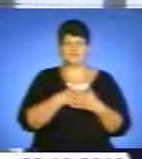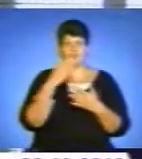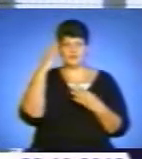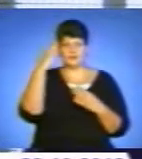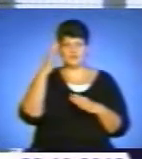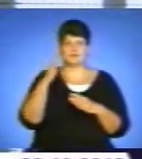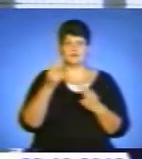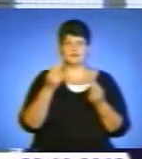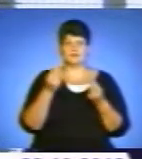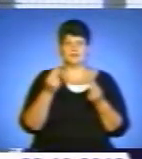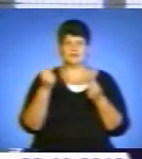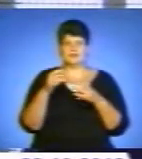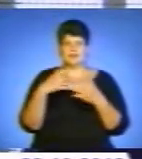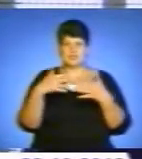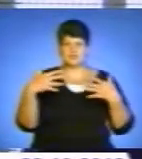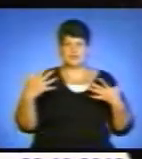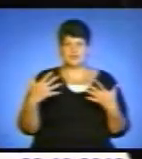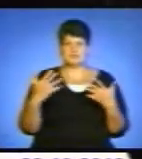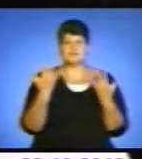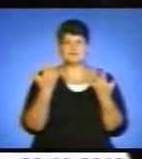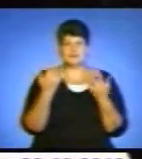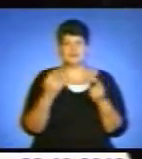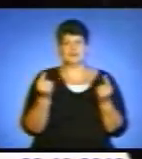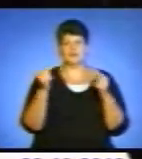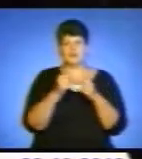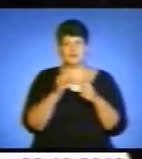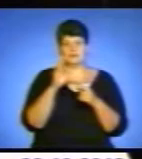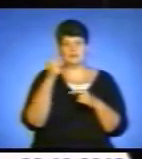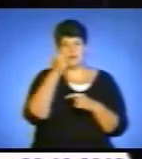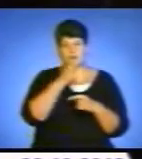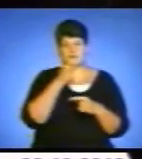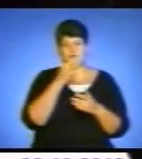їм декілька років свободи. Скількох саме, визначатиме суд.